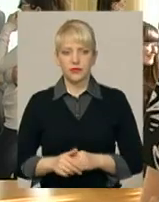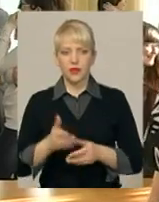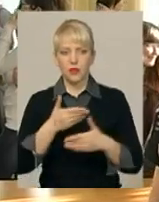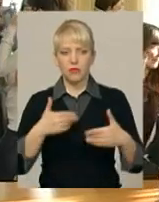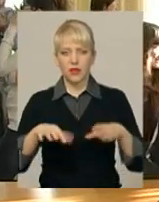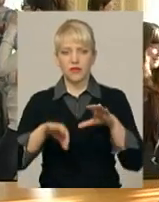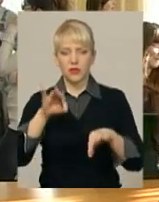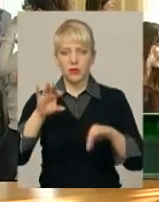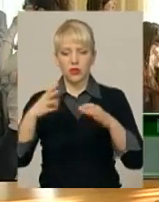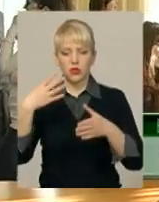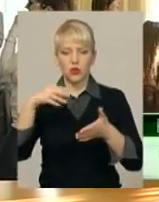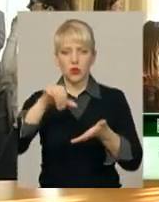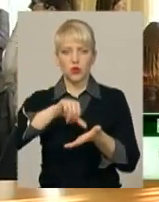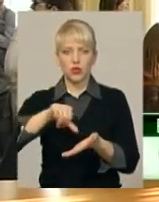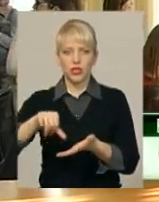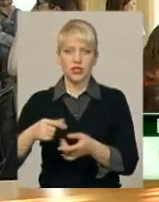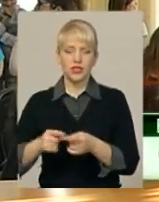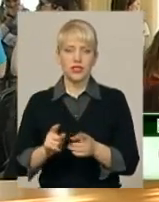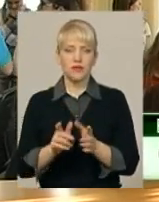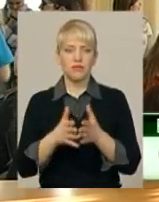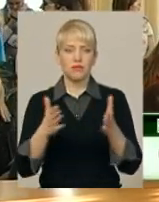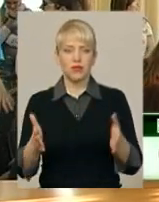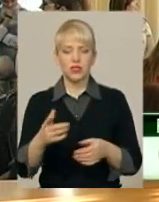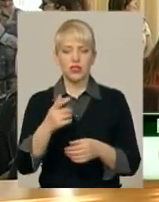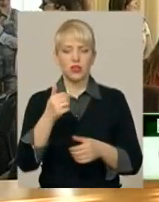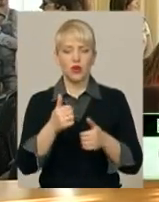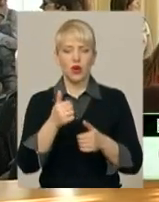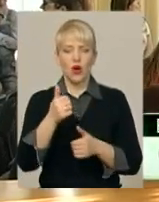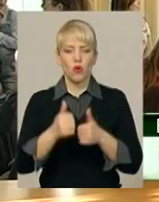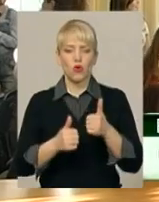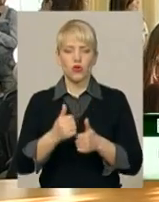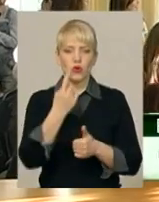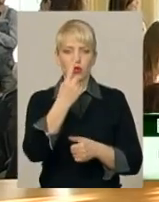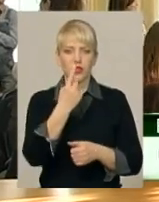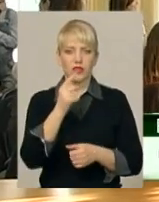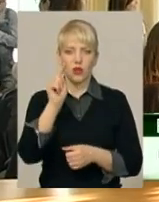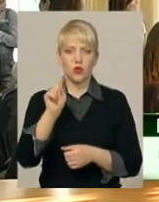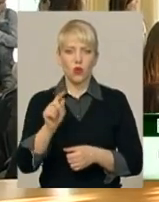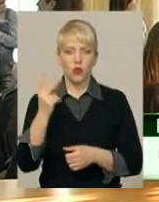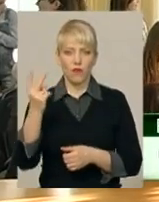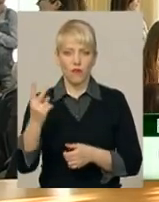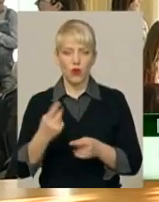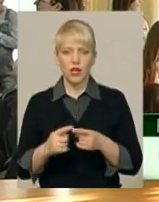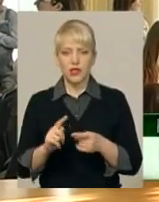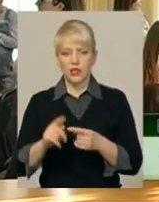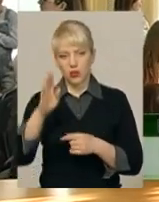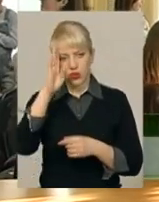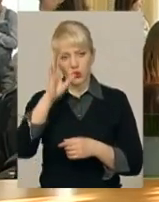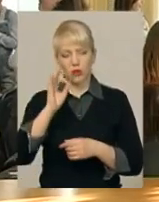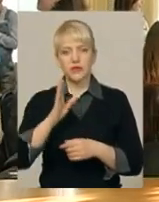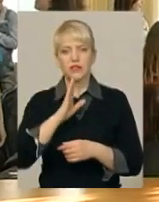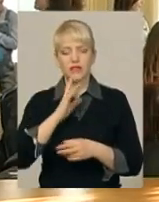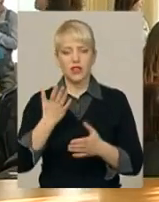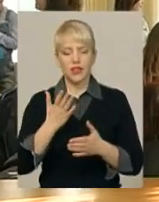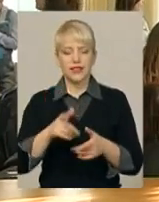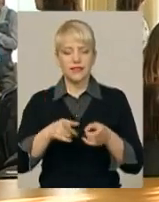відібрали 40 учасників. Це конкурс більше, ніж один до двох. Тому ці хлопці, дівчата, які познати мене, вони дійсно заслуговують на